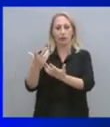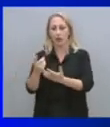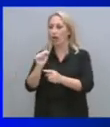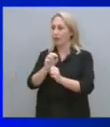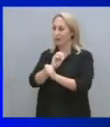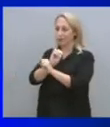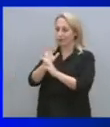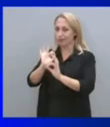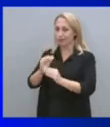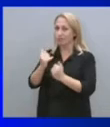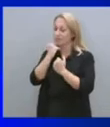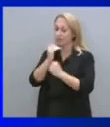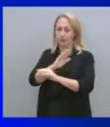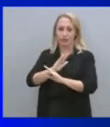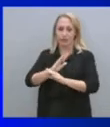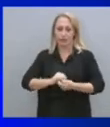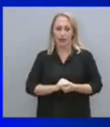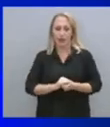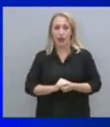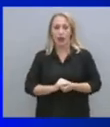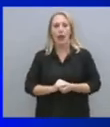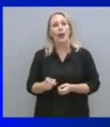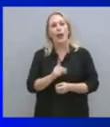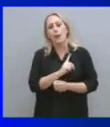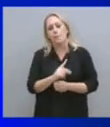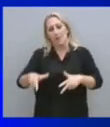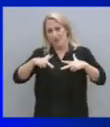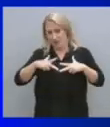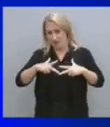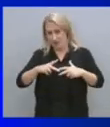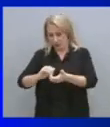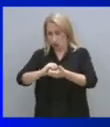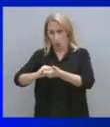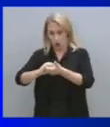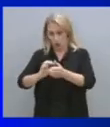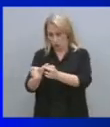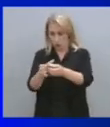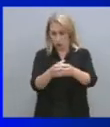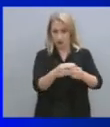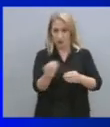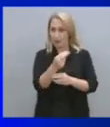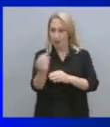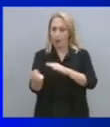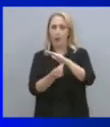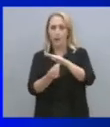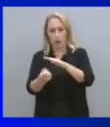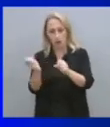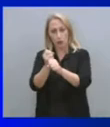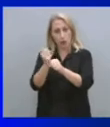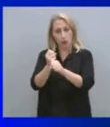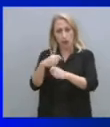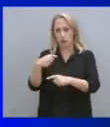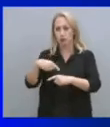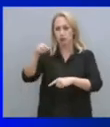Εκτιμώ και σέβομαι πάρα πολύ το ρόλο των περισσότερων μη κυβερνητικών οργανώσεων στην αντιμετώπιση του προσφυγικού ζητήματος. Έχουμε συνεργαστεί με